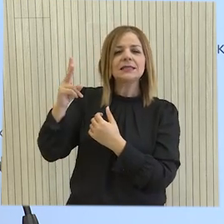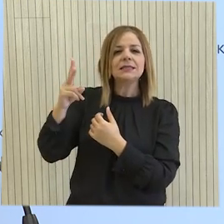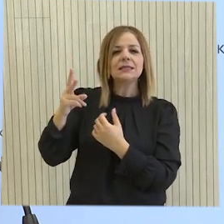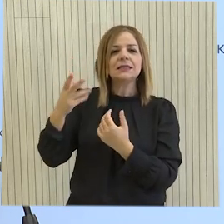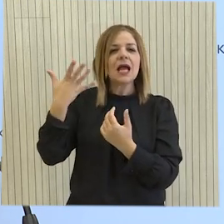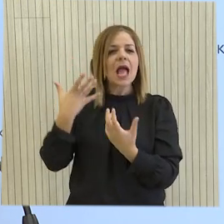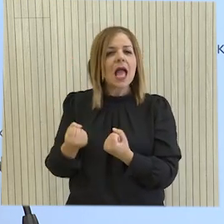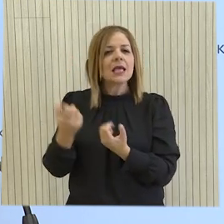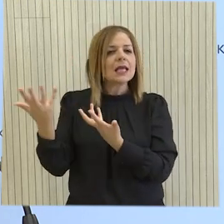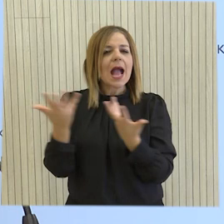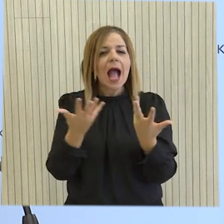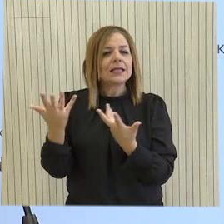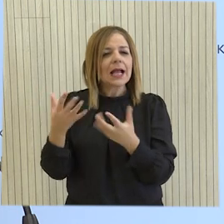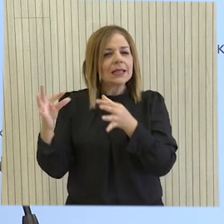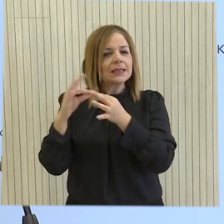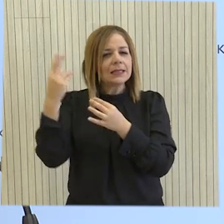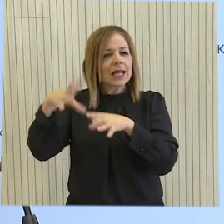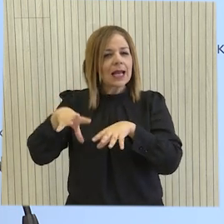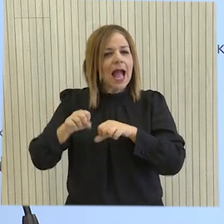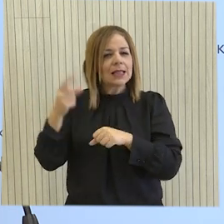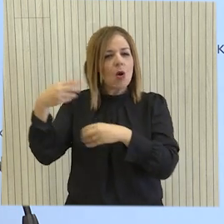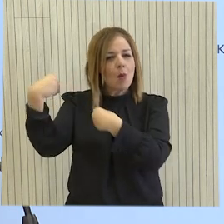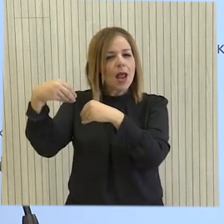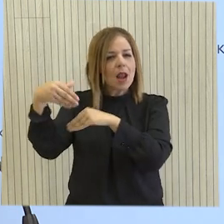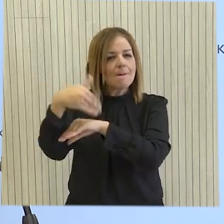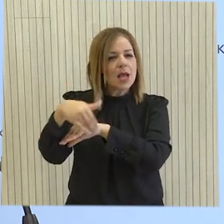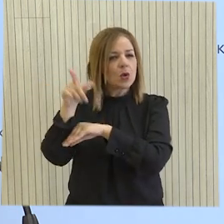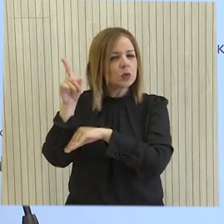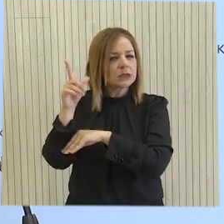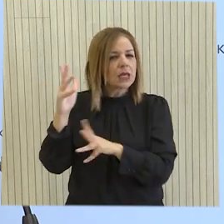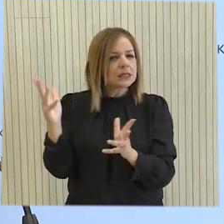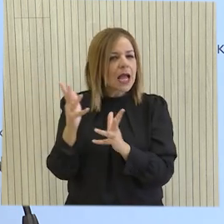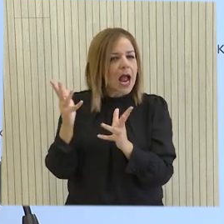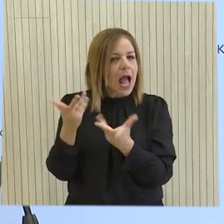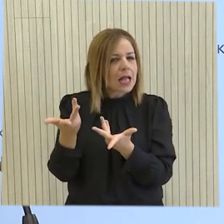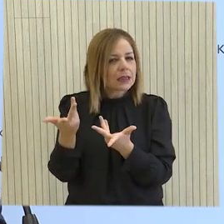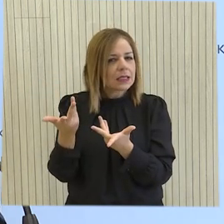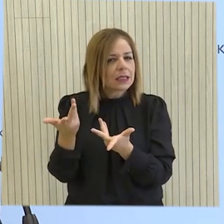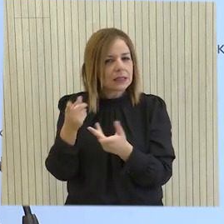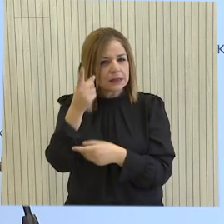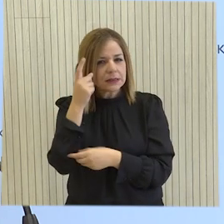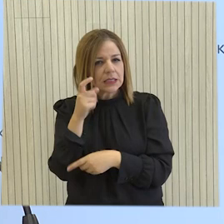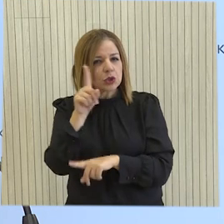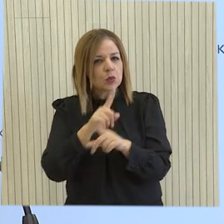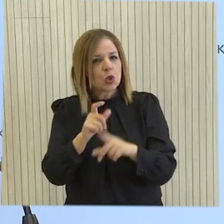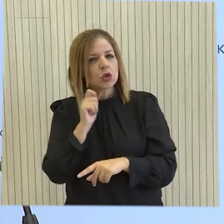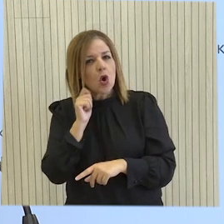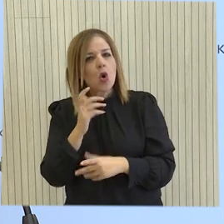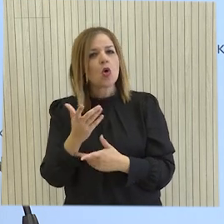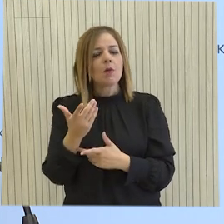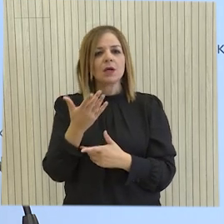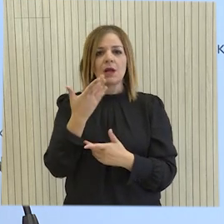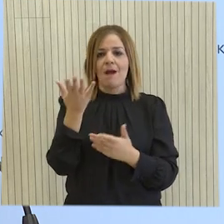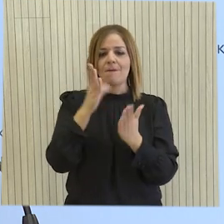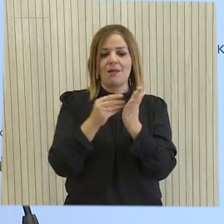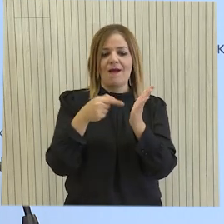περιοχές και δραστηριοποιούνται και σε σχέση με εταιρισμό, σωστά κατακομένα, για να έχει ισχύ, είναι ένα